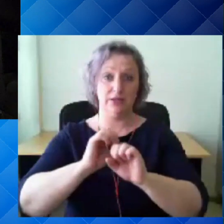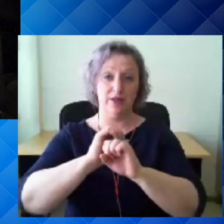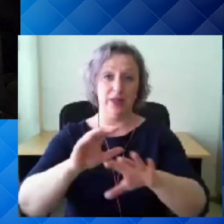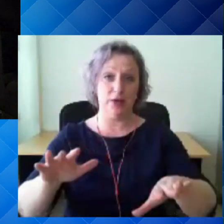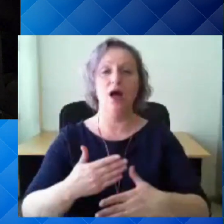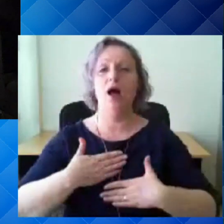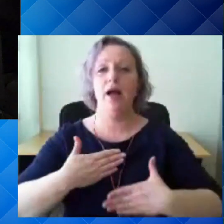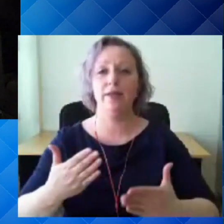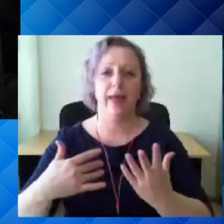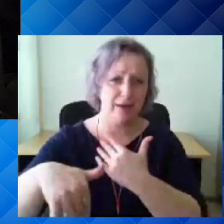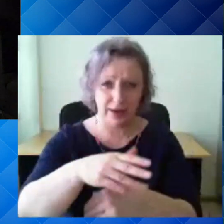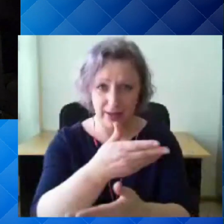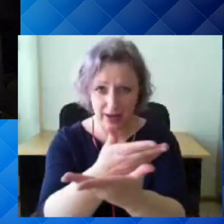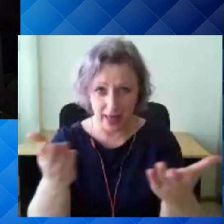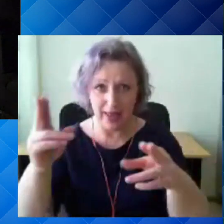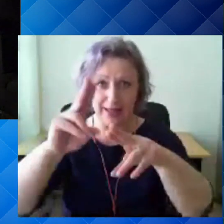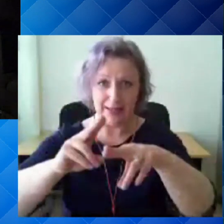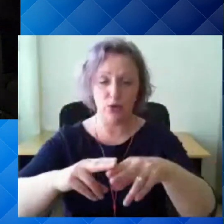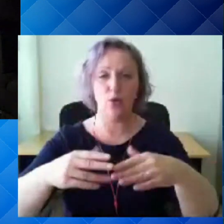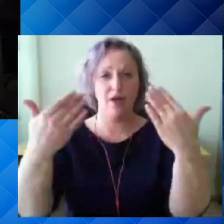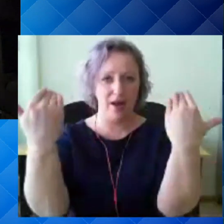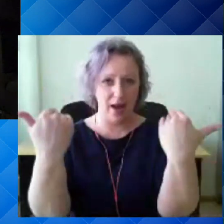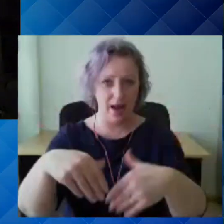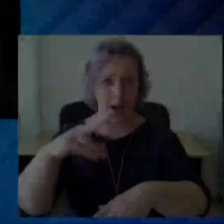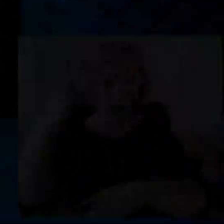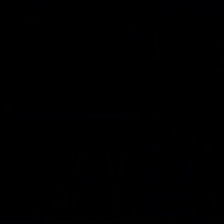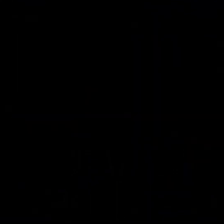Aitäh teile kõigile ja istun kond sellega lõppenud.